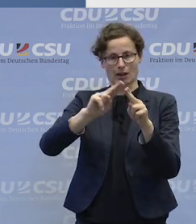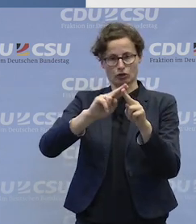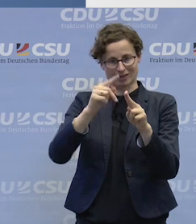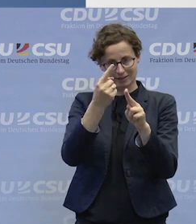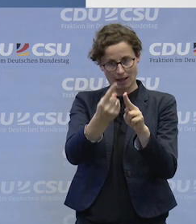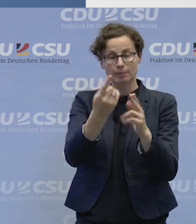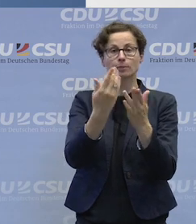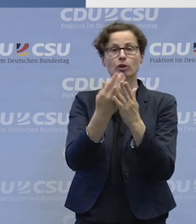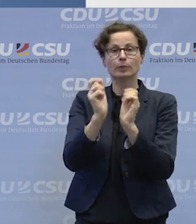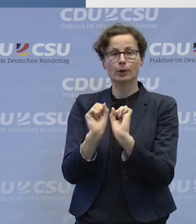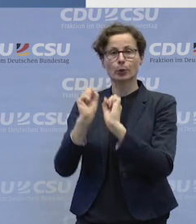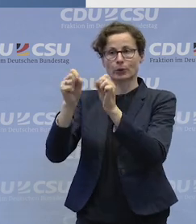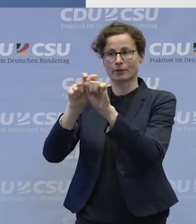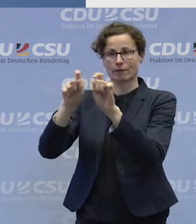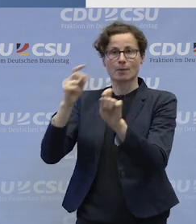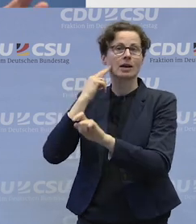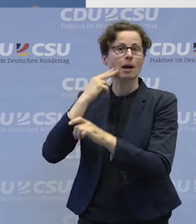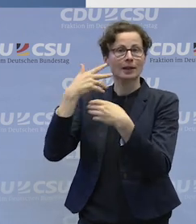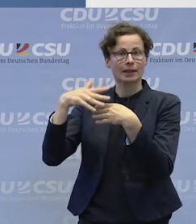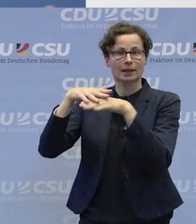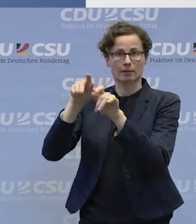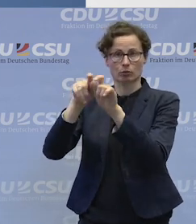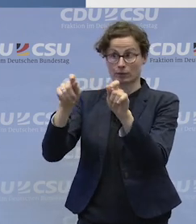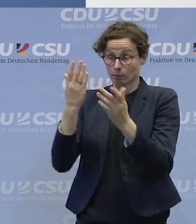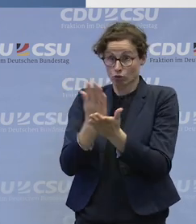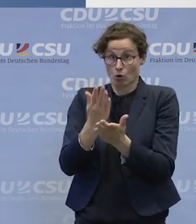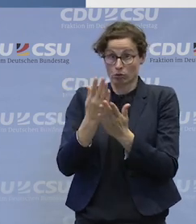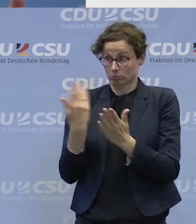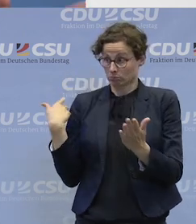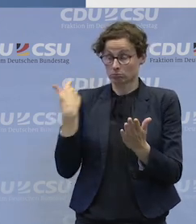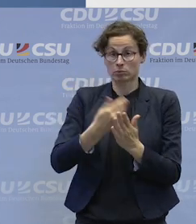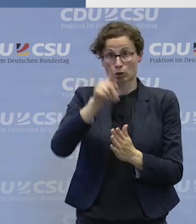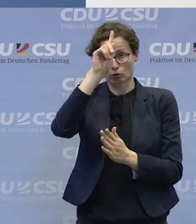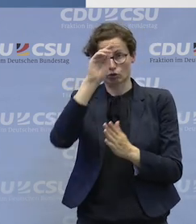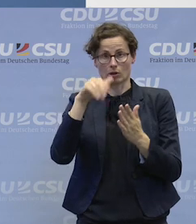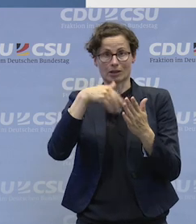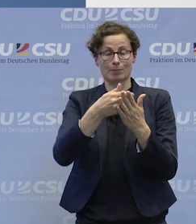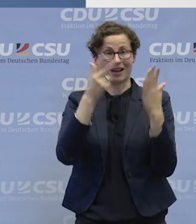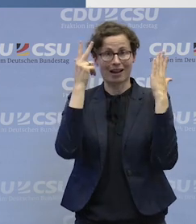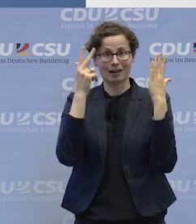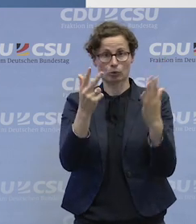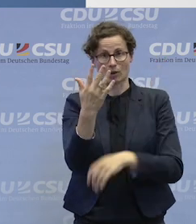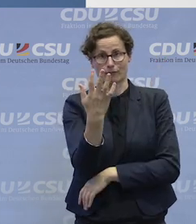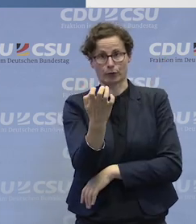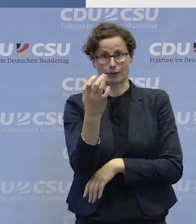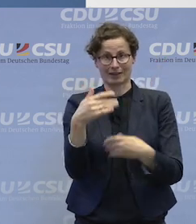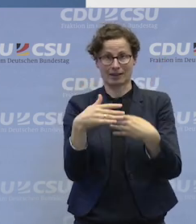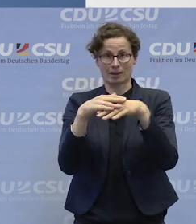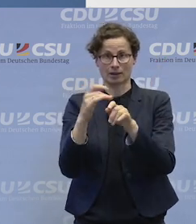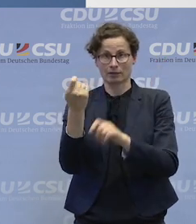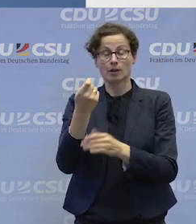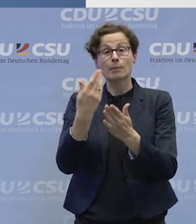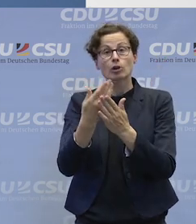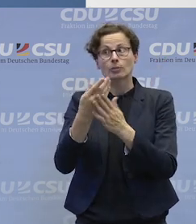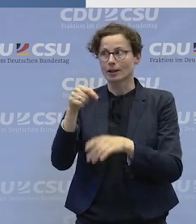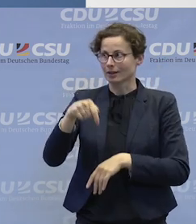gründen. Und es gibt tolle Integrationsfirmen, 850 bundesweit, hier in Berlin eine wunderbare Brauerei, die auch Altbier von